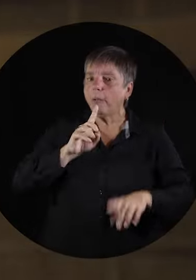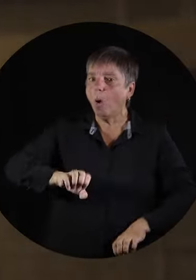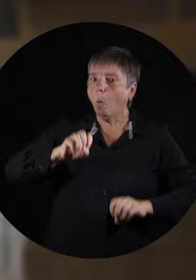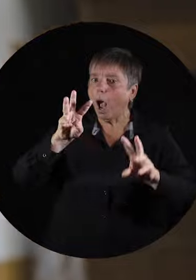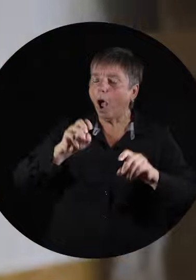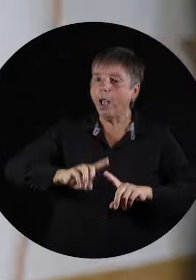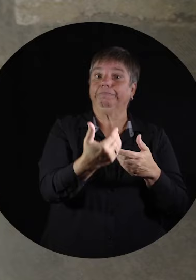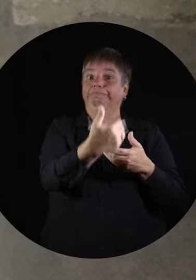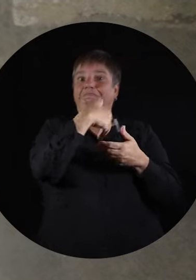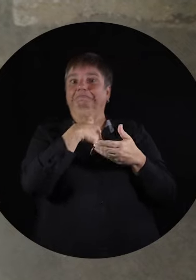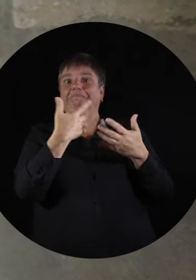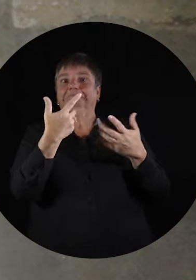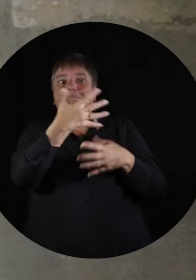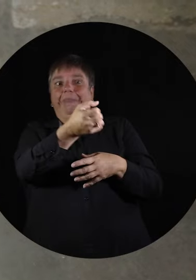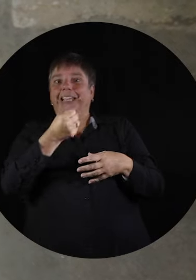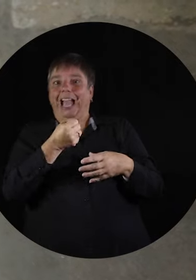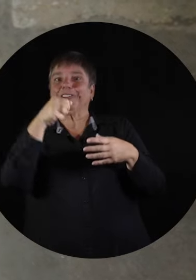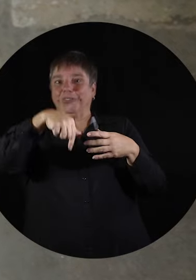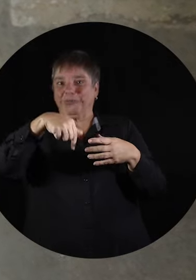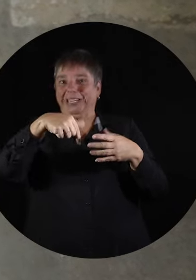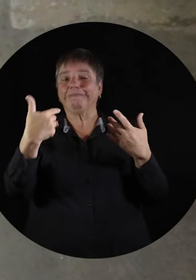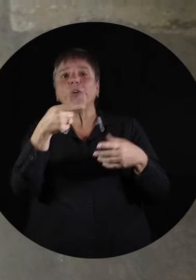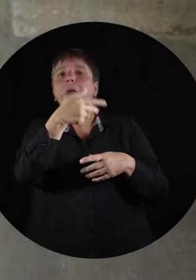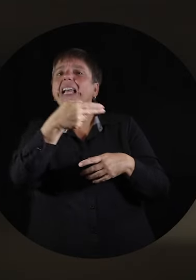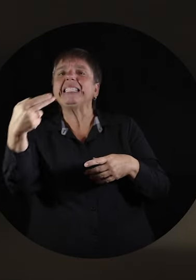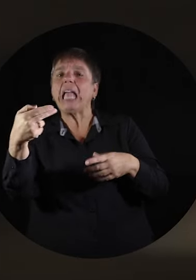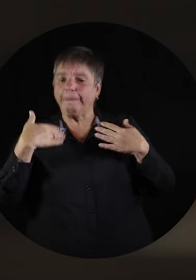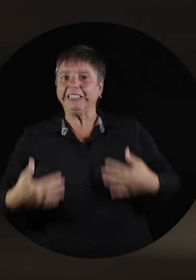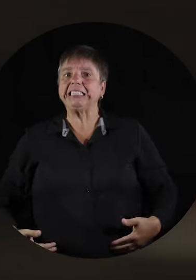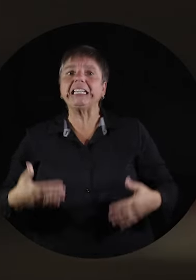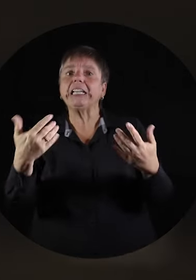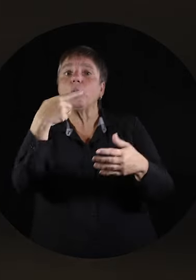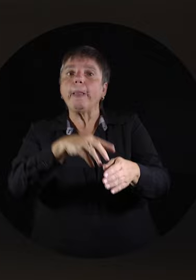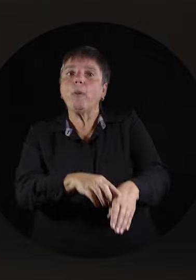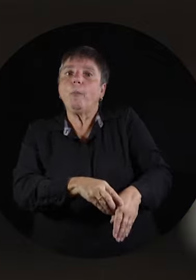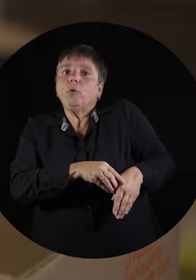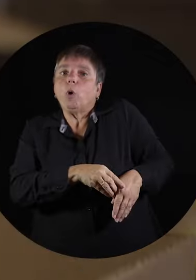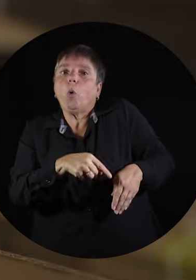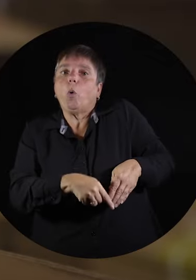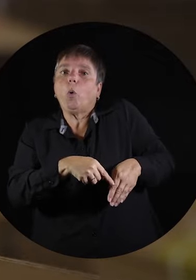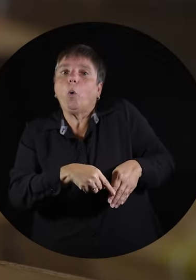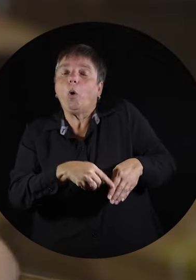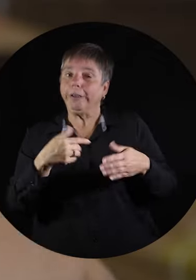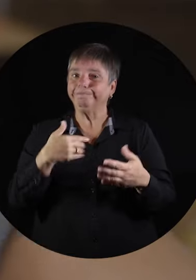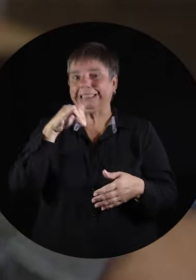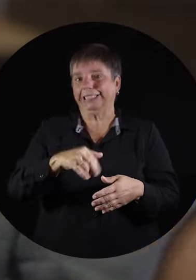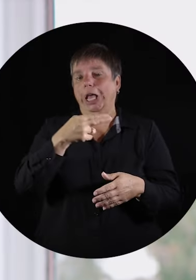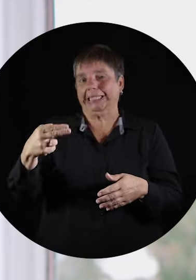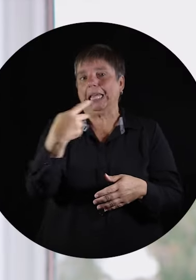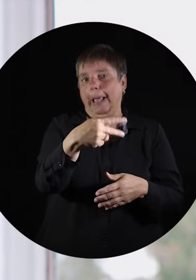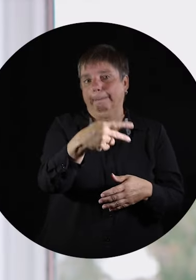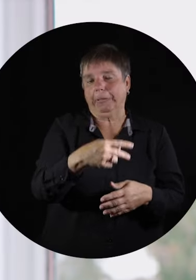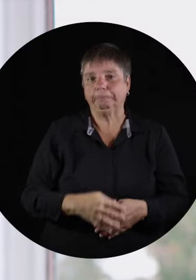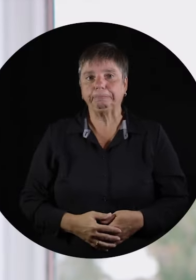extraordinaires. Chez Edicom Distribution, William a un handicap physique, donc il a un bras qui est plus petit que l'autre.